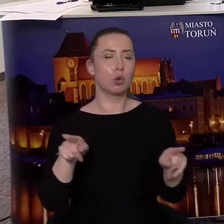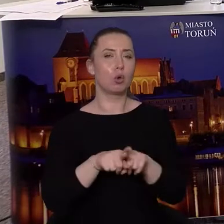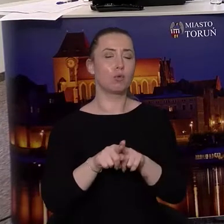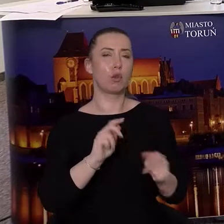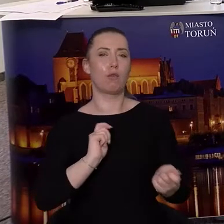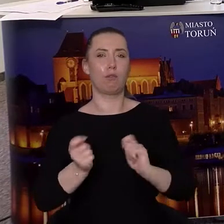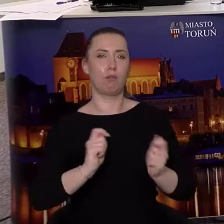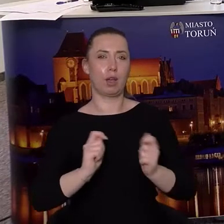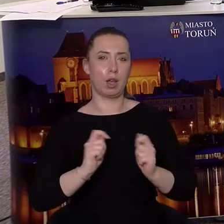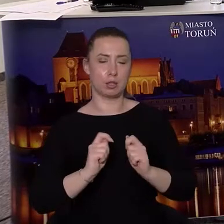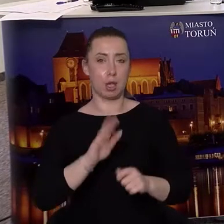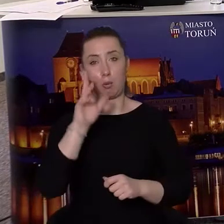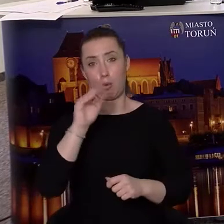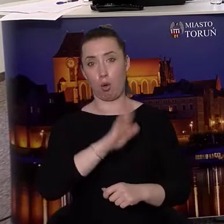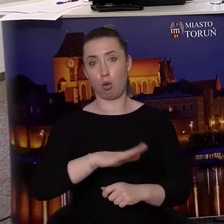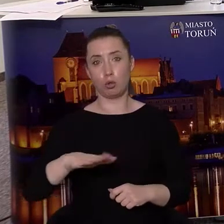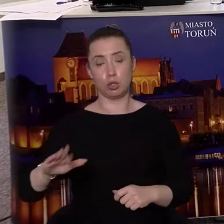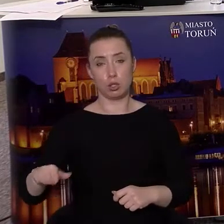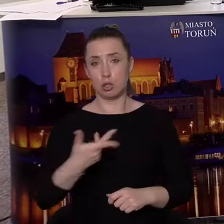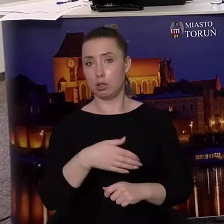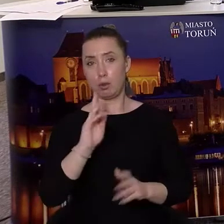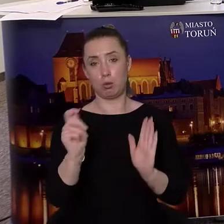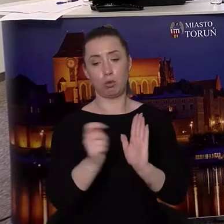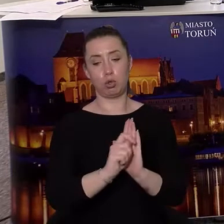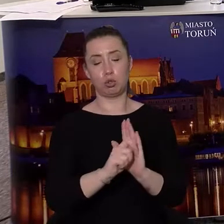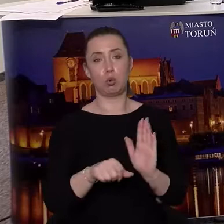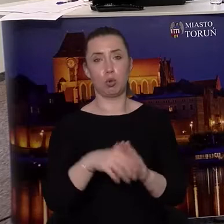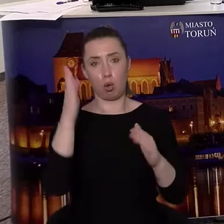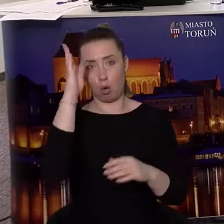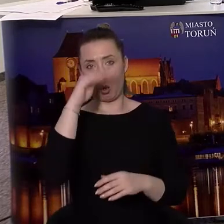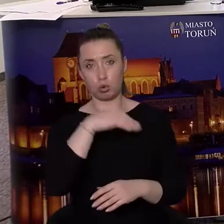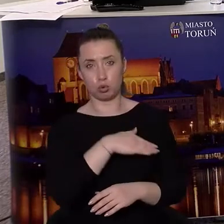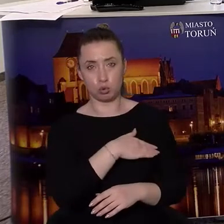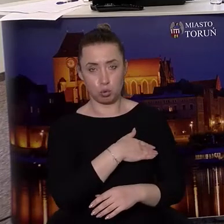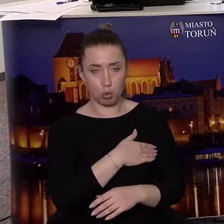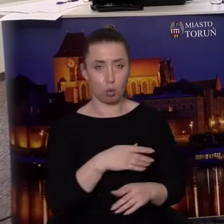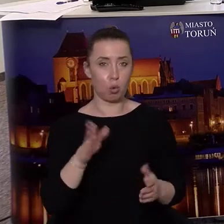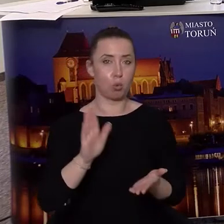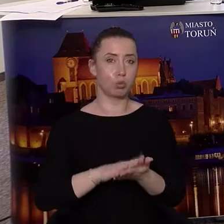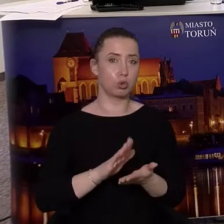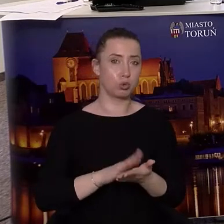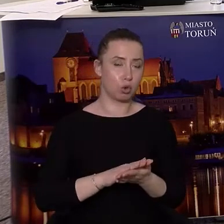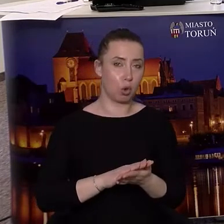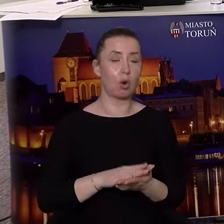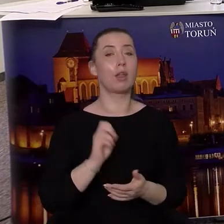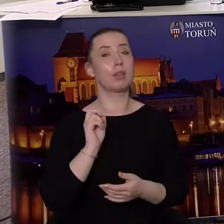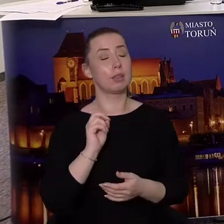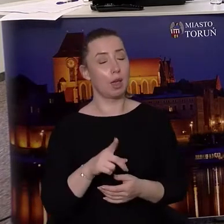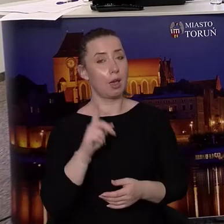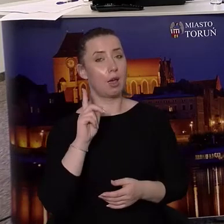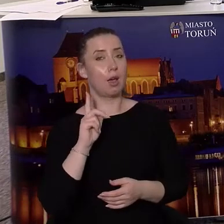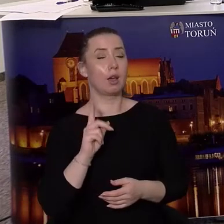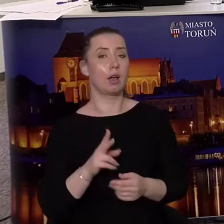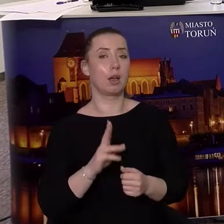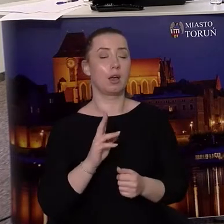dzieci i młodzież nie będą jeździły do szkół, do przedszkoli, tak, do oddziałów przedszkolnych, tak, bo one będą